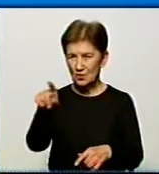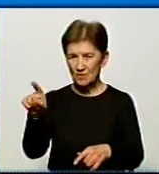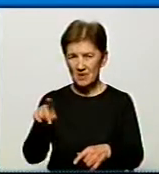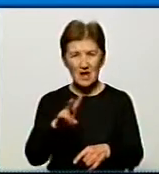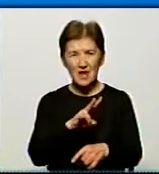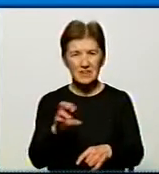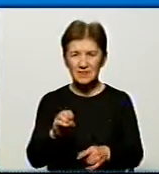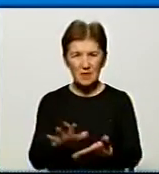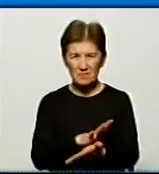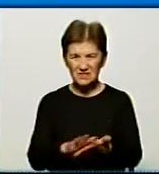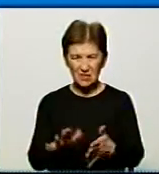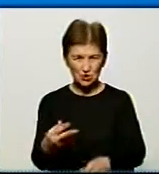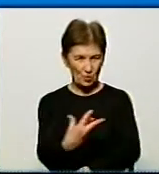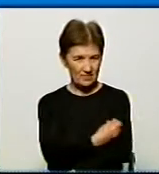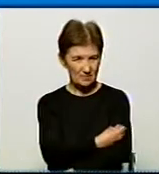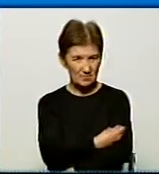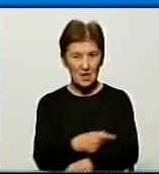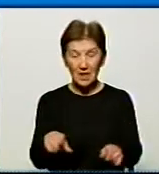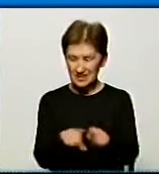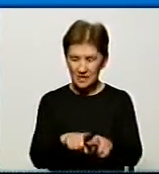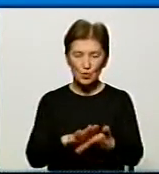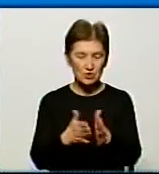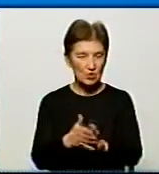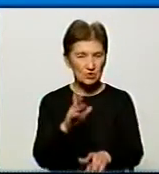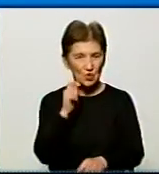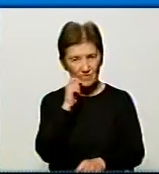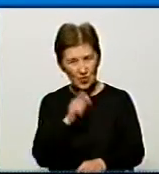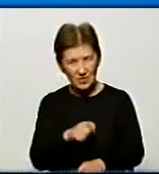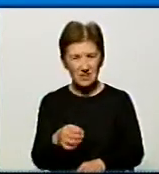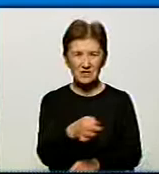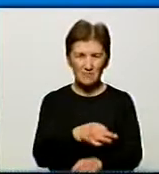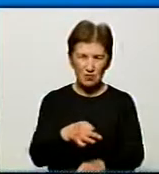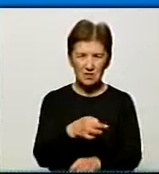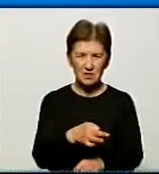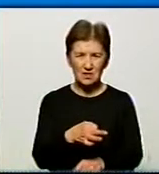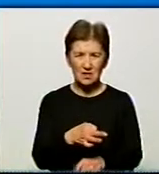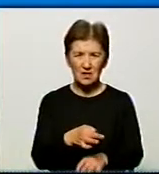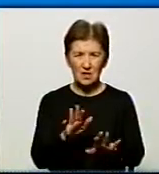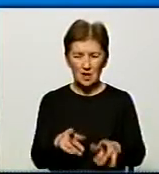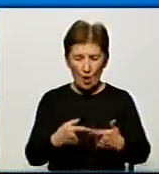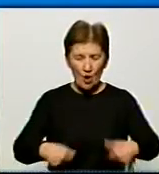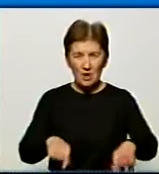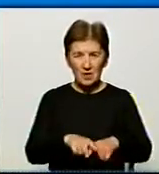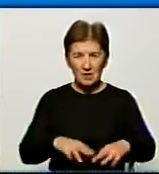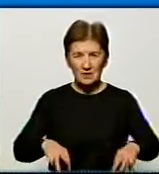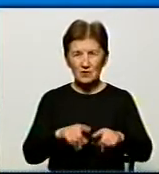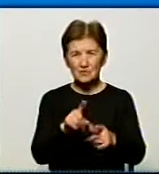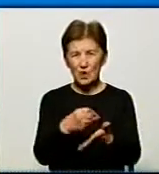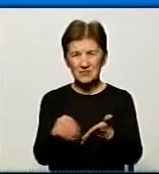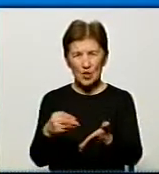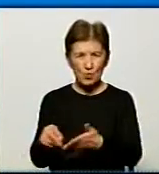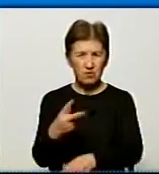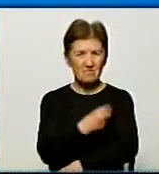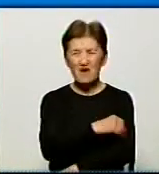безкоштовною. Якщо уявити таку ситуацію в Україні чи в області, умовно кажучи, Департамент охорони здоров'я закуповує вакцину